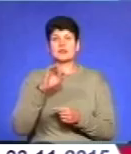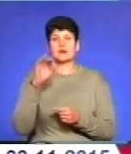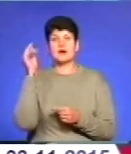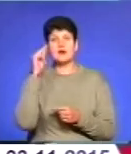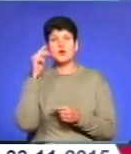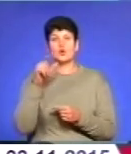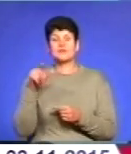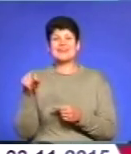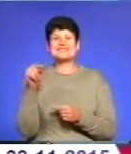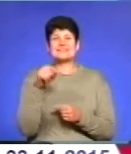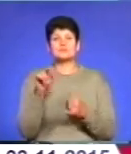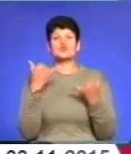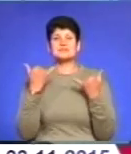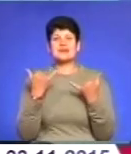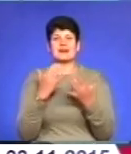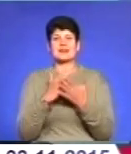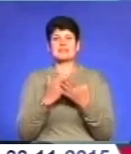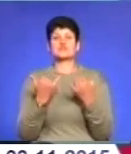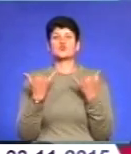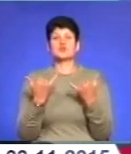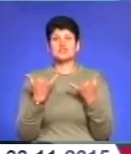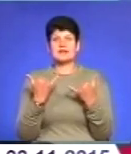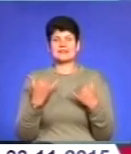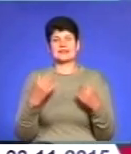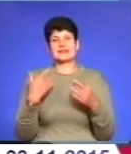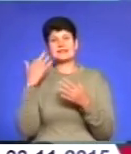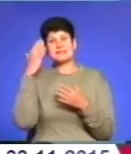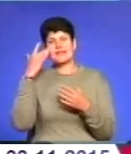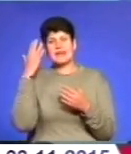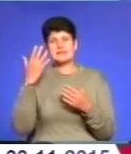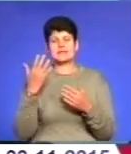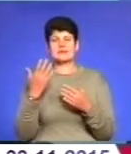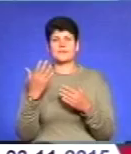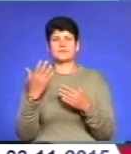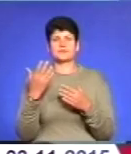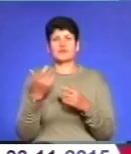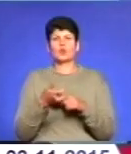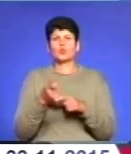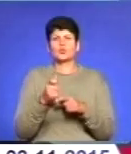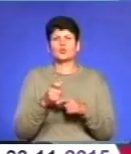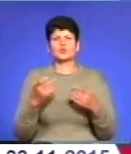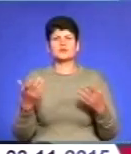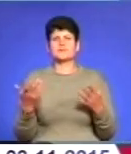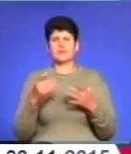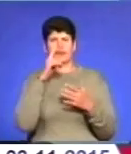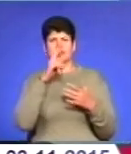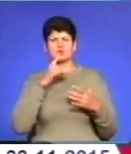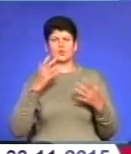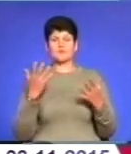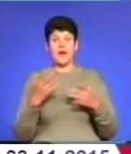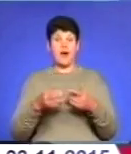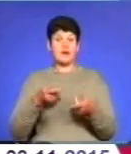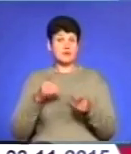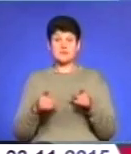тим, що зараз є сучасне і, здається, дуже якесь незрозуміле, а воно